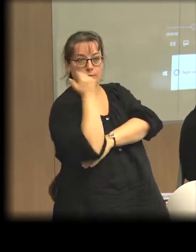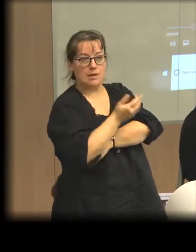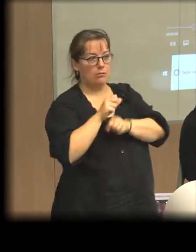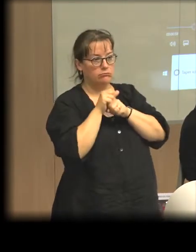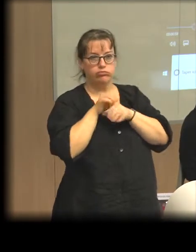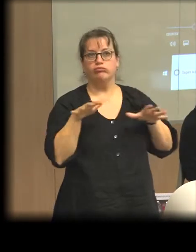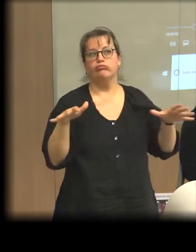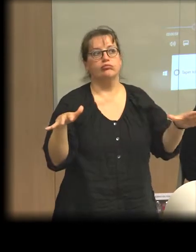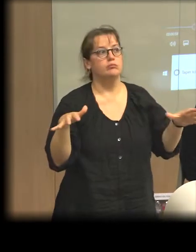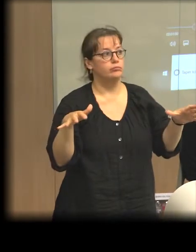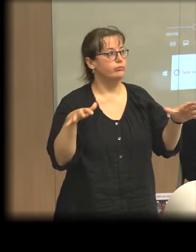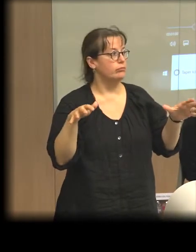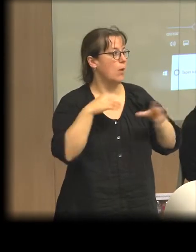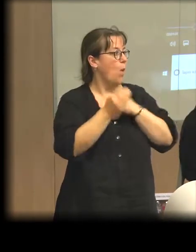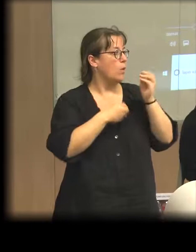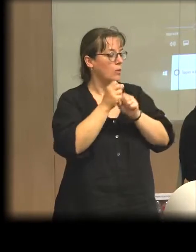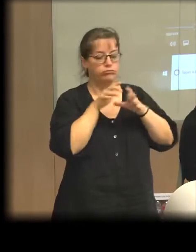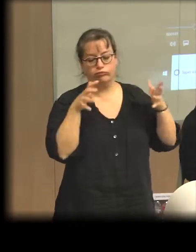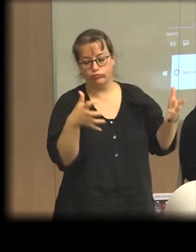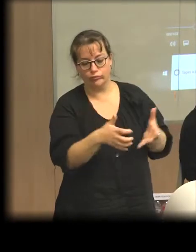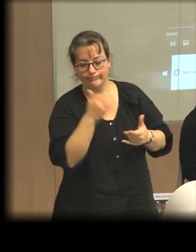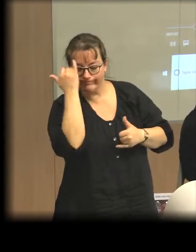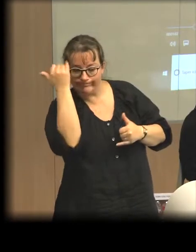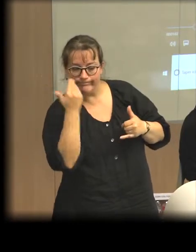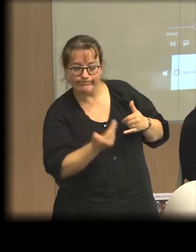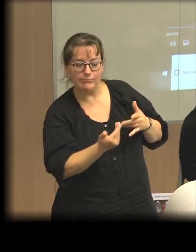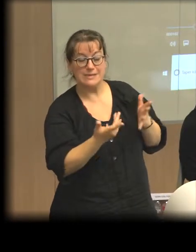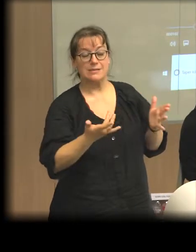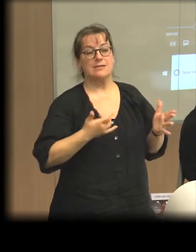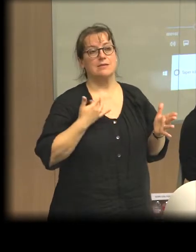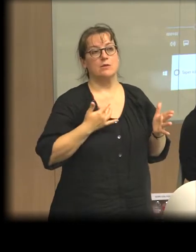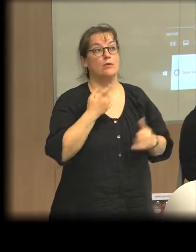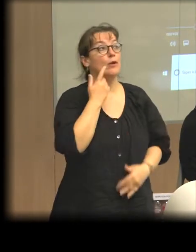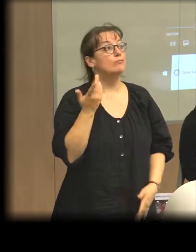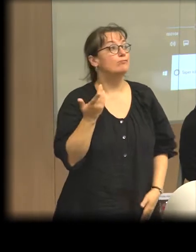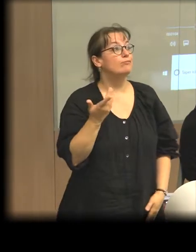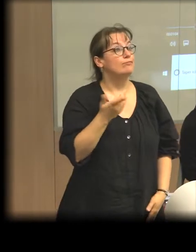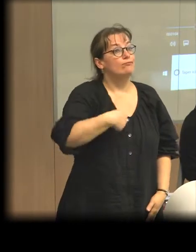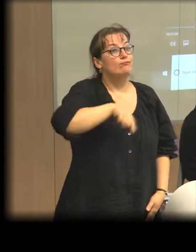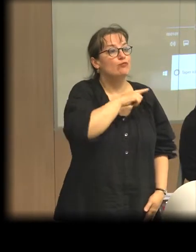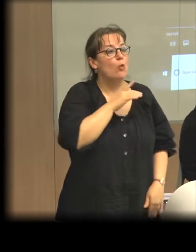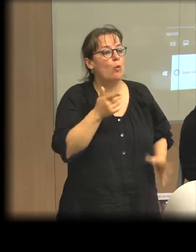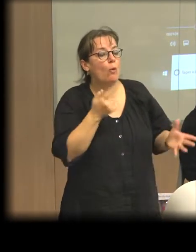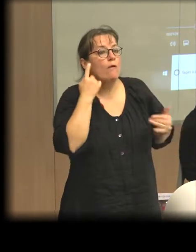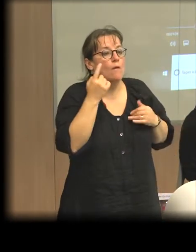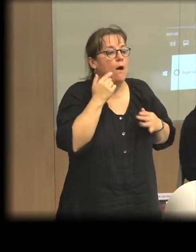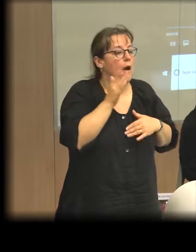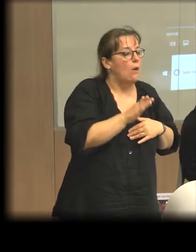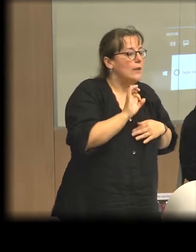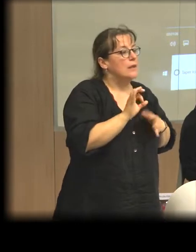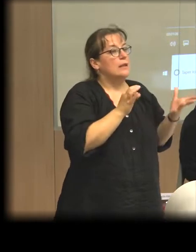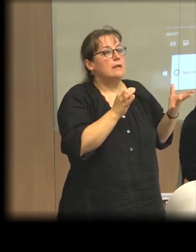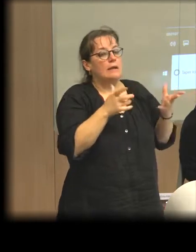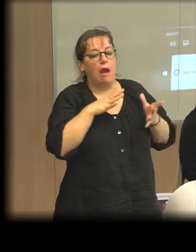faut tenir compte, c'est aussi une indication sur le fait que nous ne sommes plus uniquement dans ce dualisme marché-État